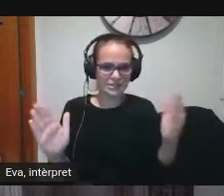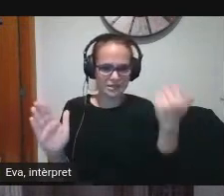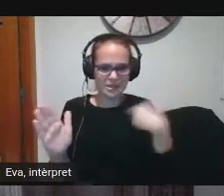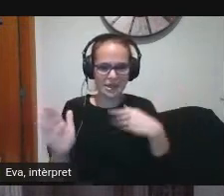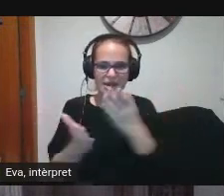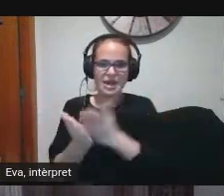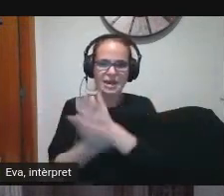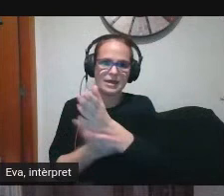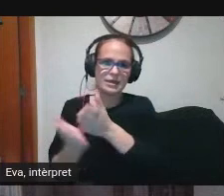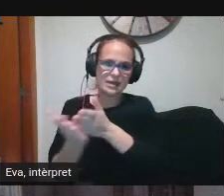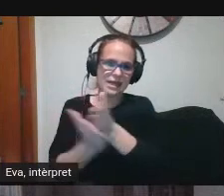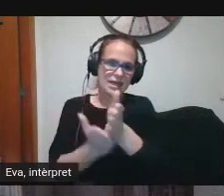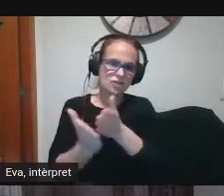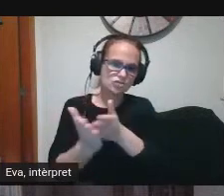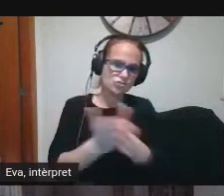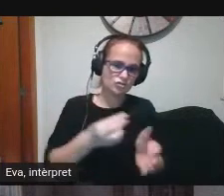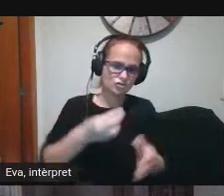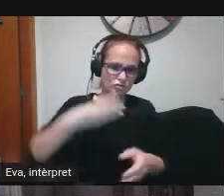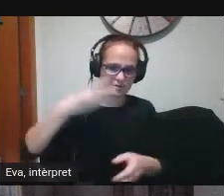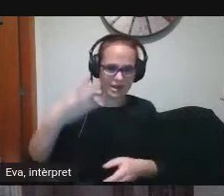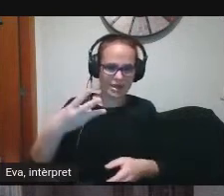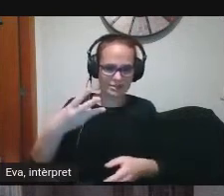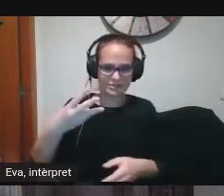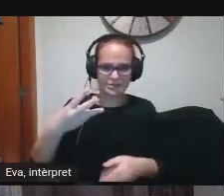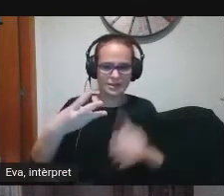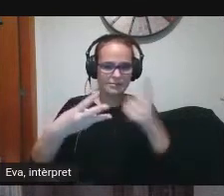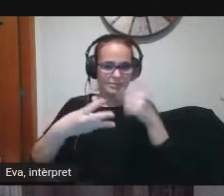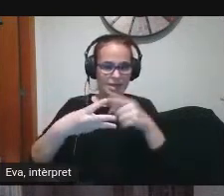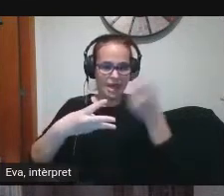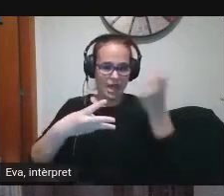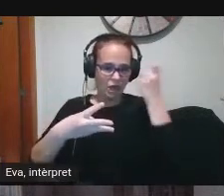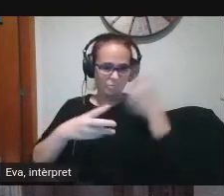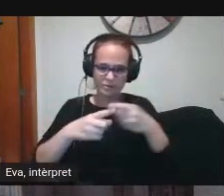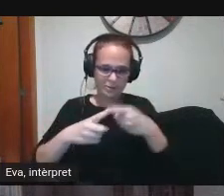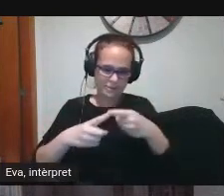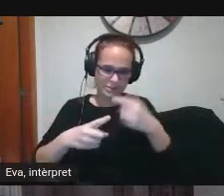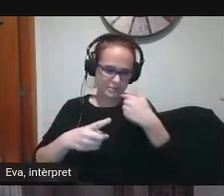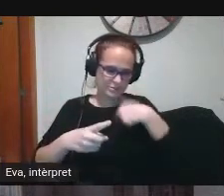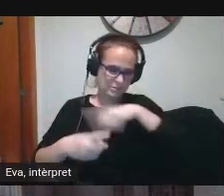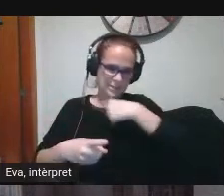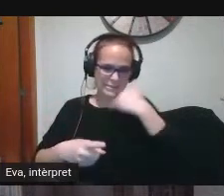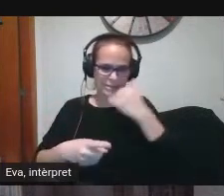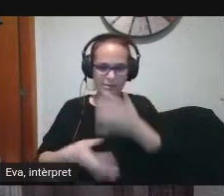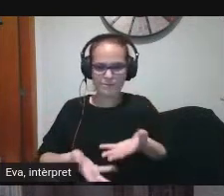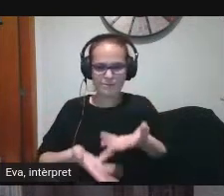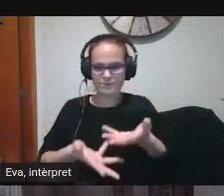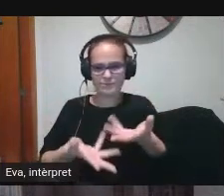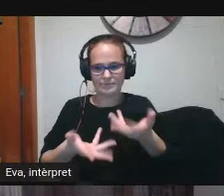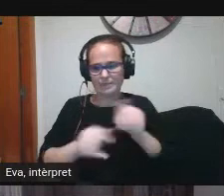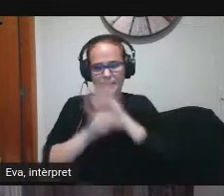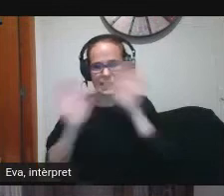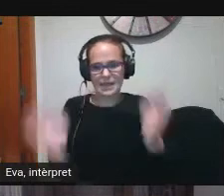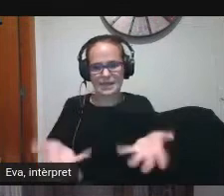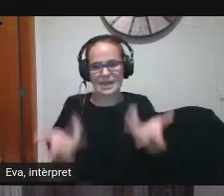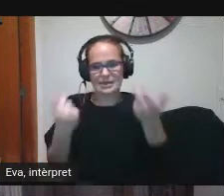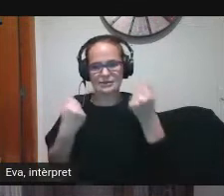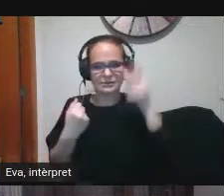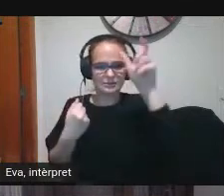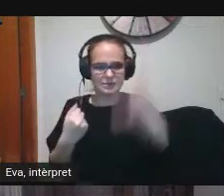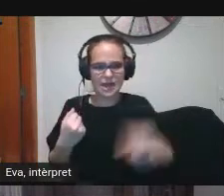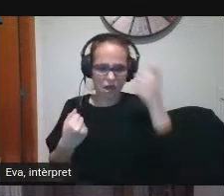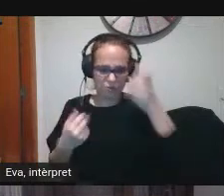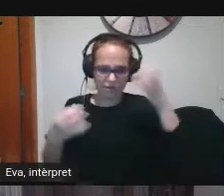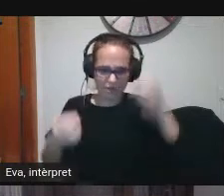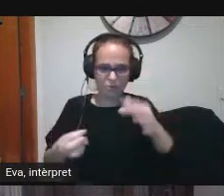'alumnat evidentment hem d'aconseguir que els alumnes siguin competents digitalment i això ho tenim molt clar però per aconseguir aquest eixo és imprescindible que el